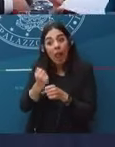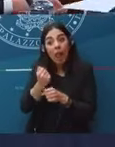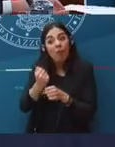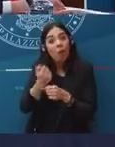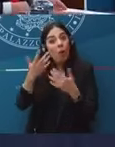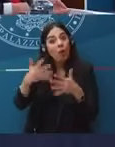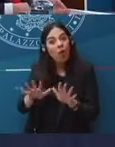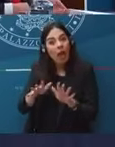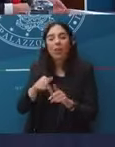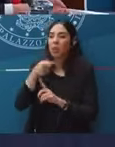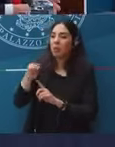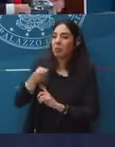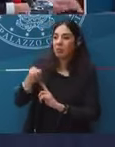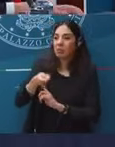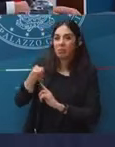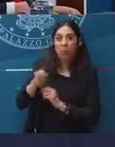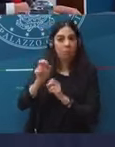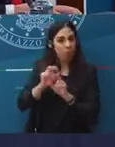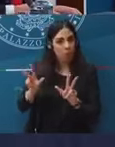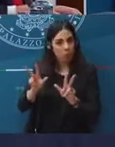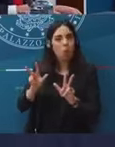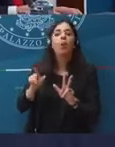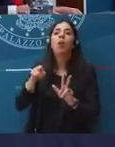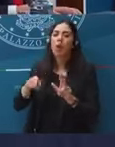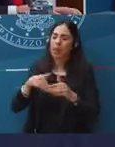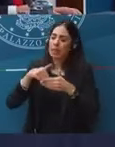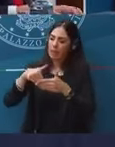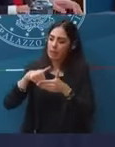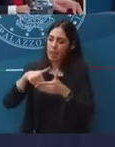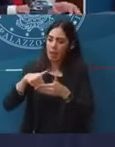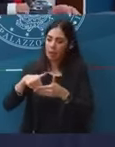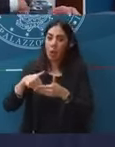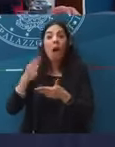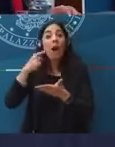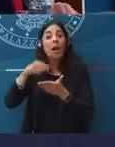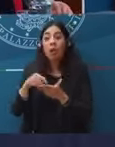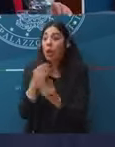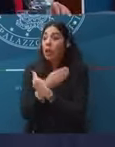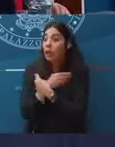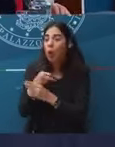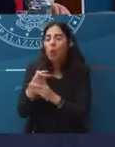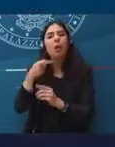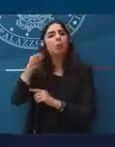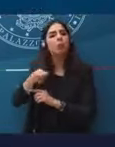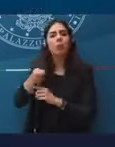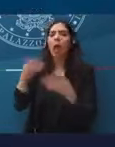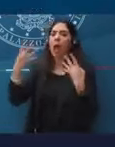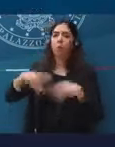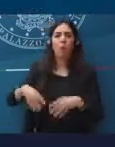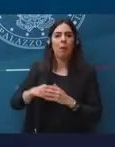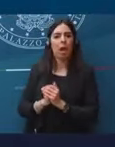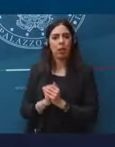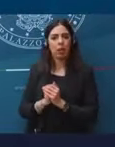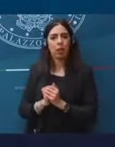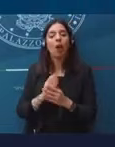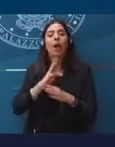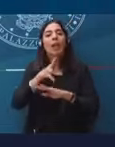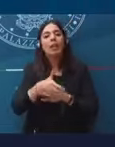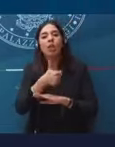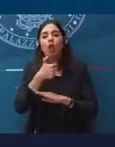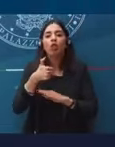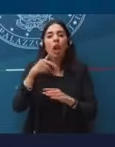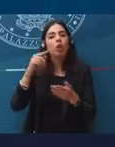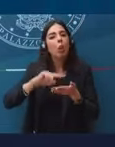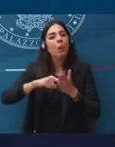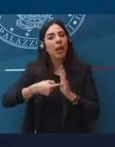'attesa del reddito di cittadinanza. Si interviene sul terzo settore con un fondo di 100 milioni e poi è prevista la